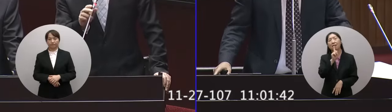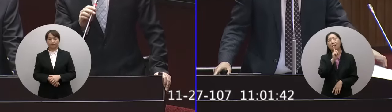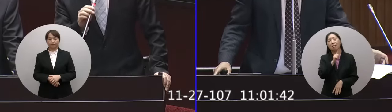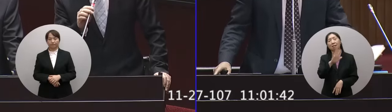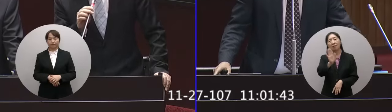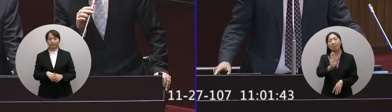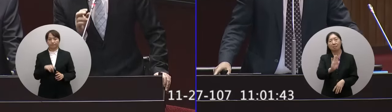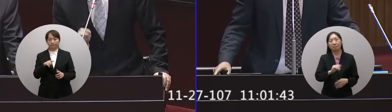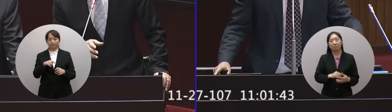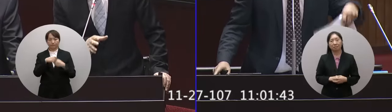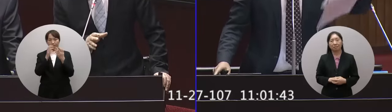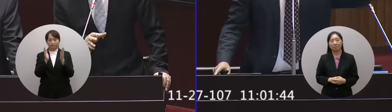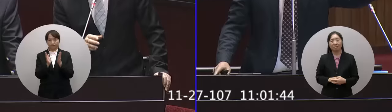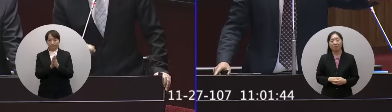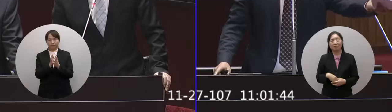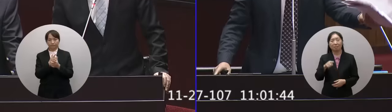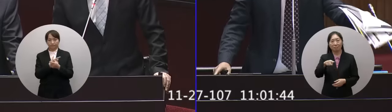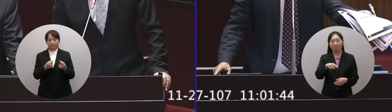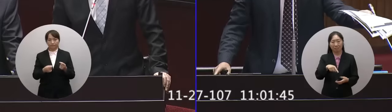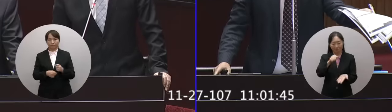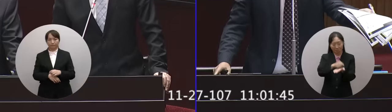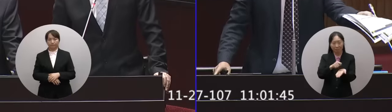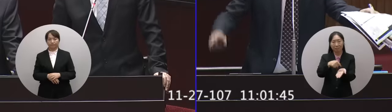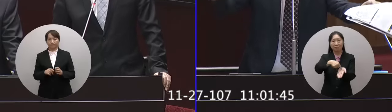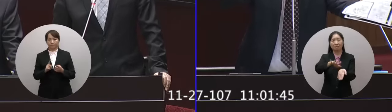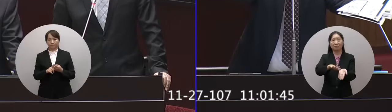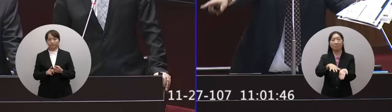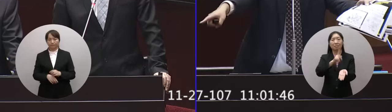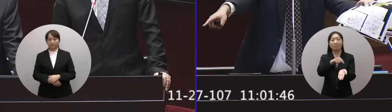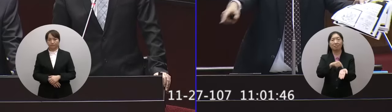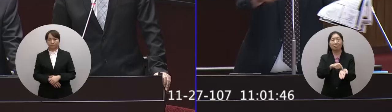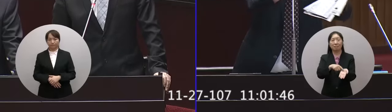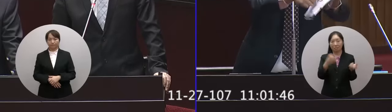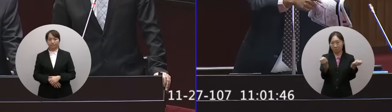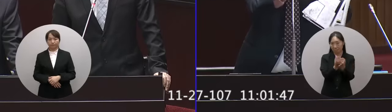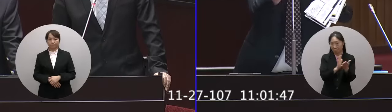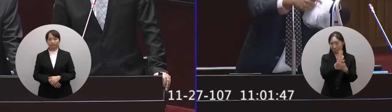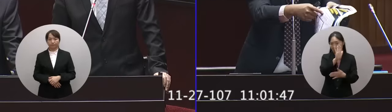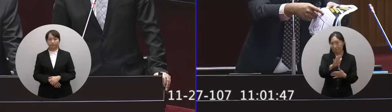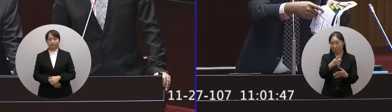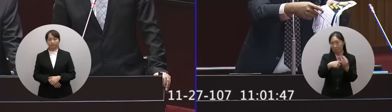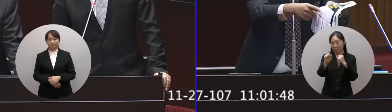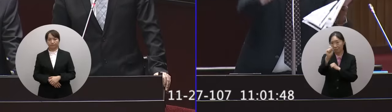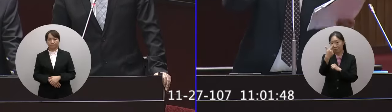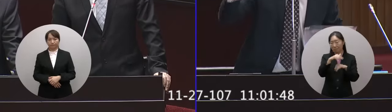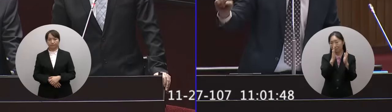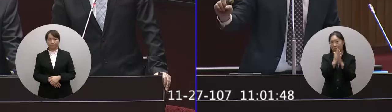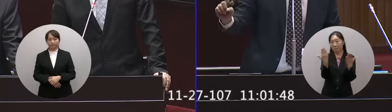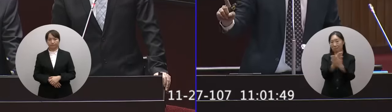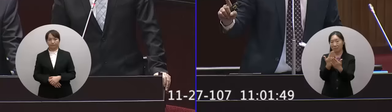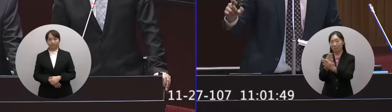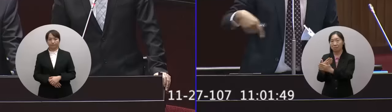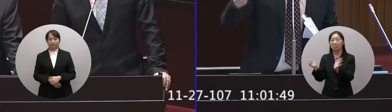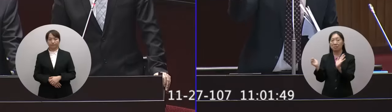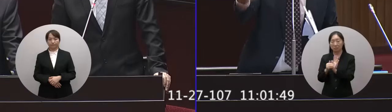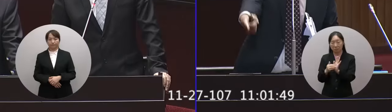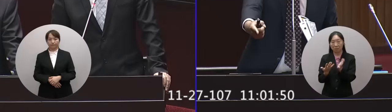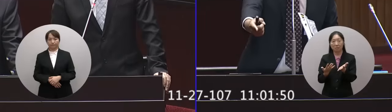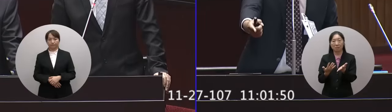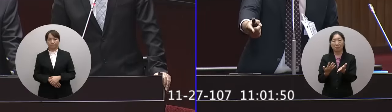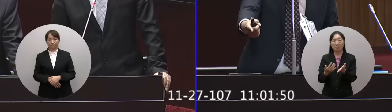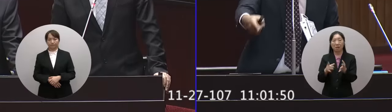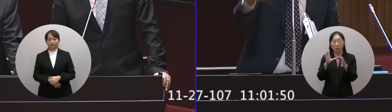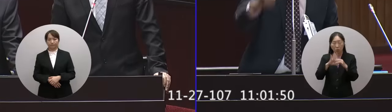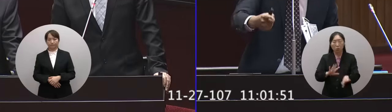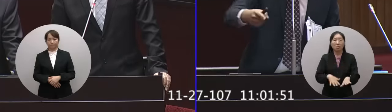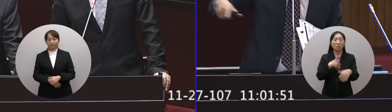他他所有的你上面寫的對說事故發生以後16個都換了我知道這就是我的